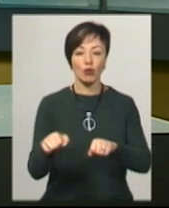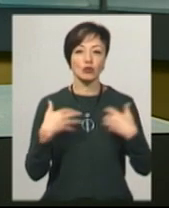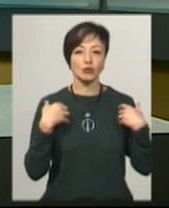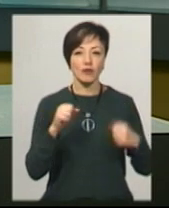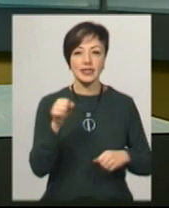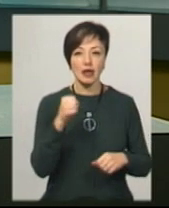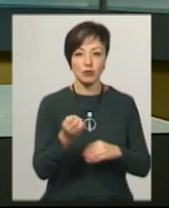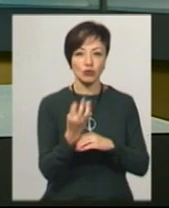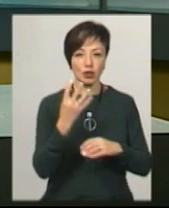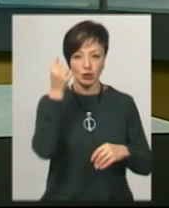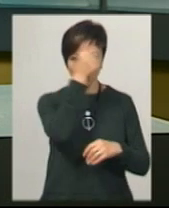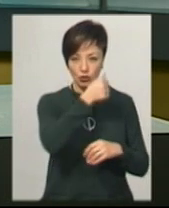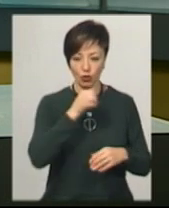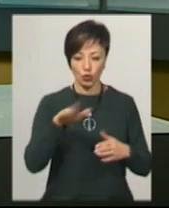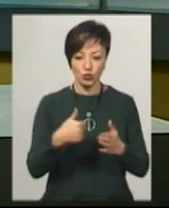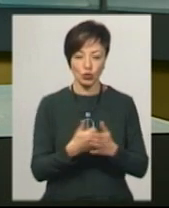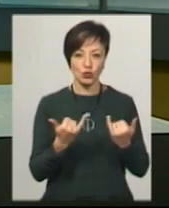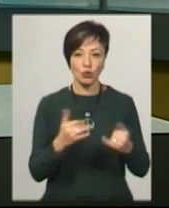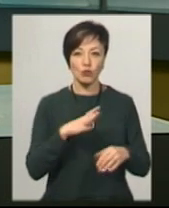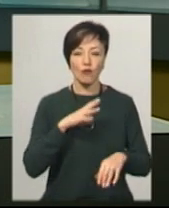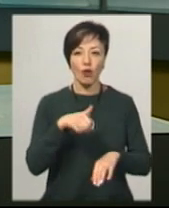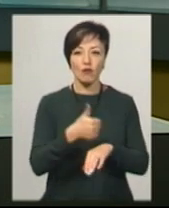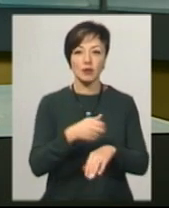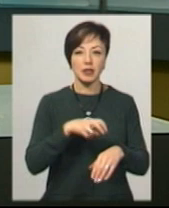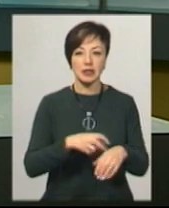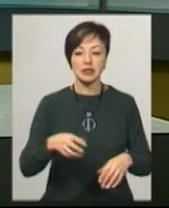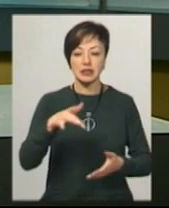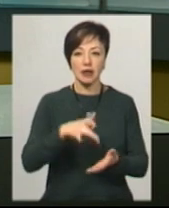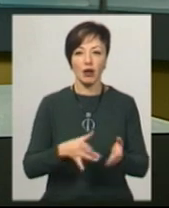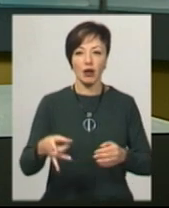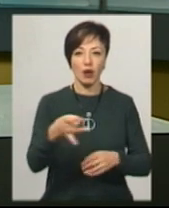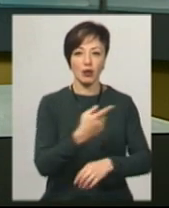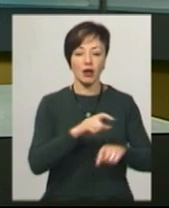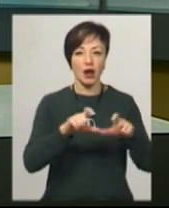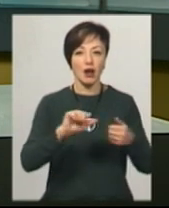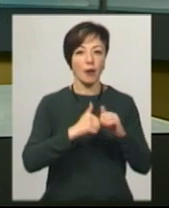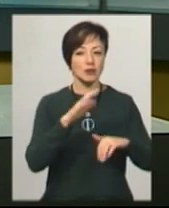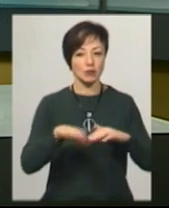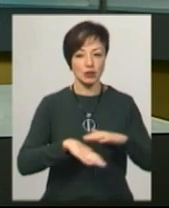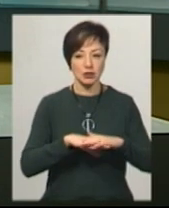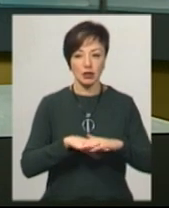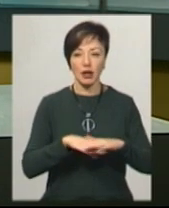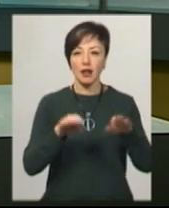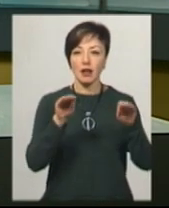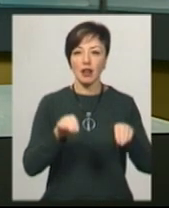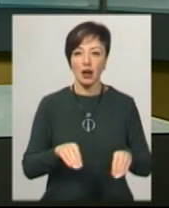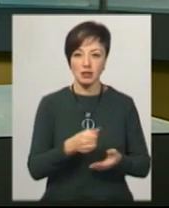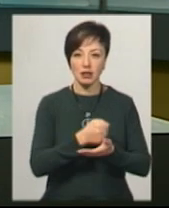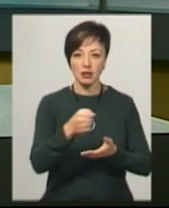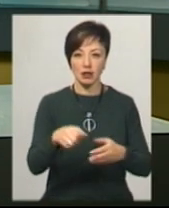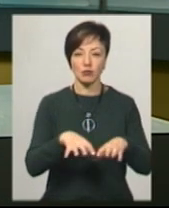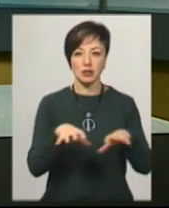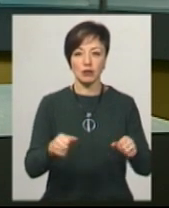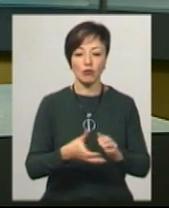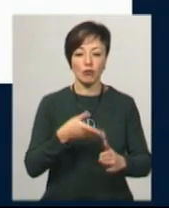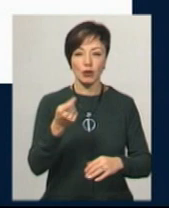2014 року. До цього він був головним лікарем Центральної районної лікарні Кам'янця-Подільського. У декларації кандидата на посаду